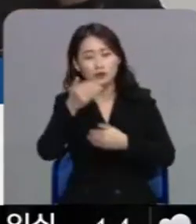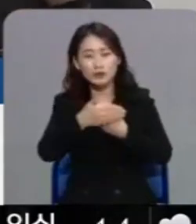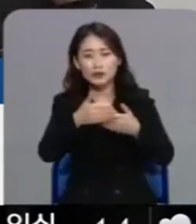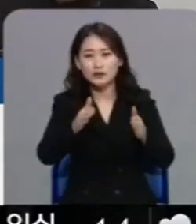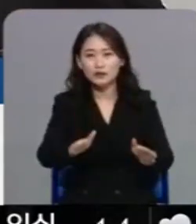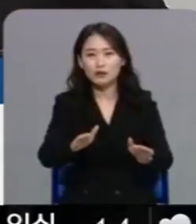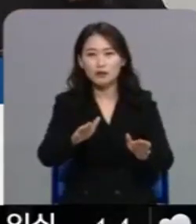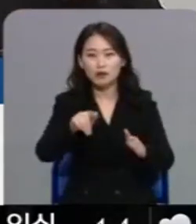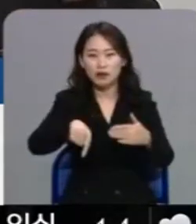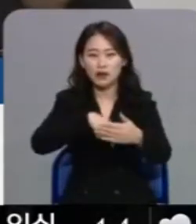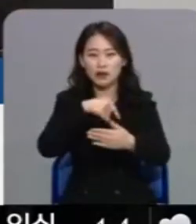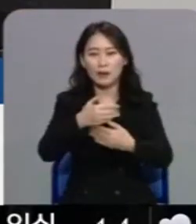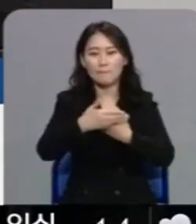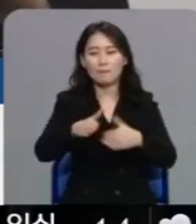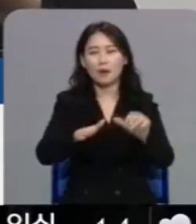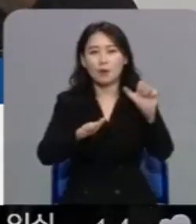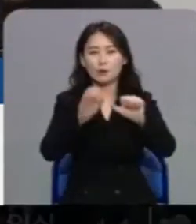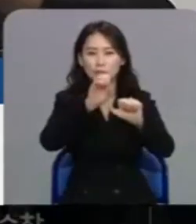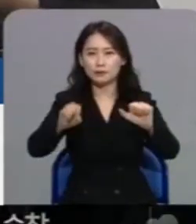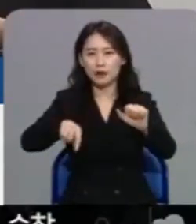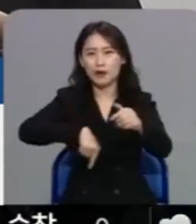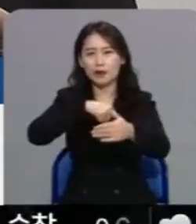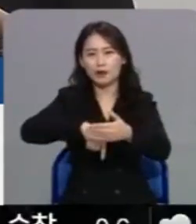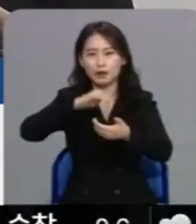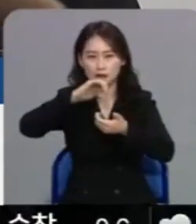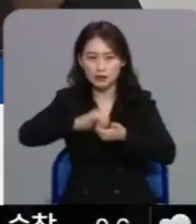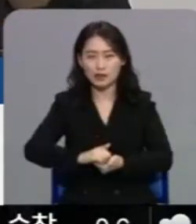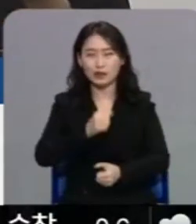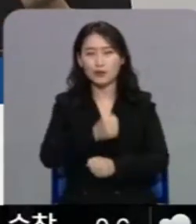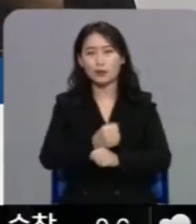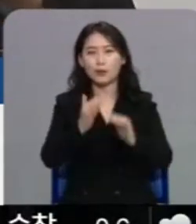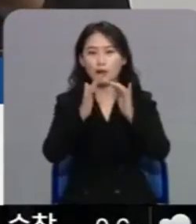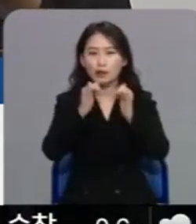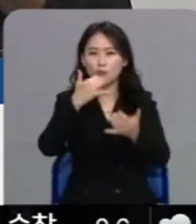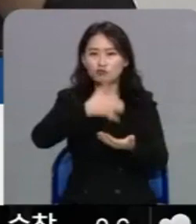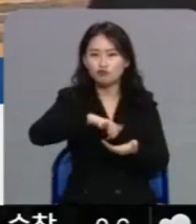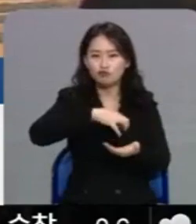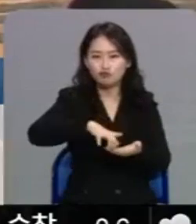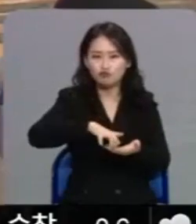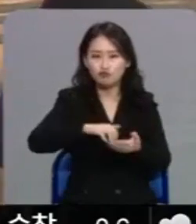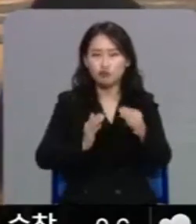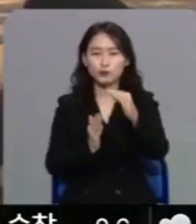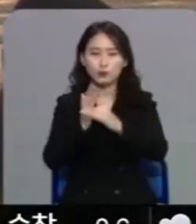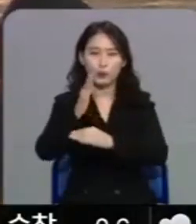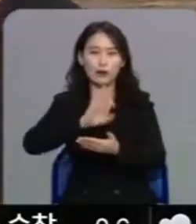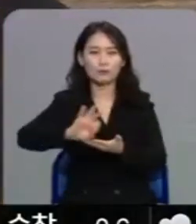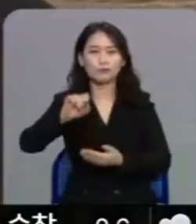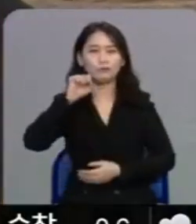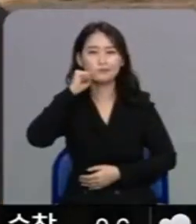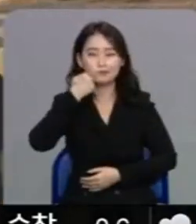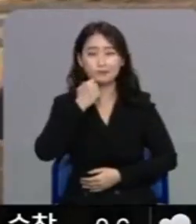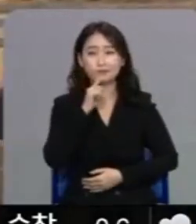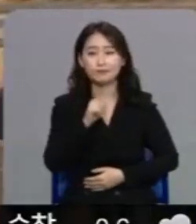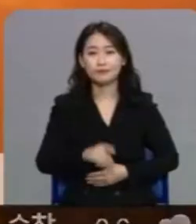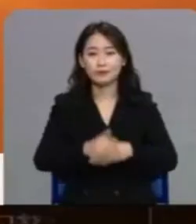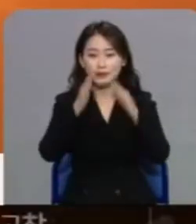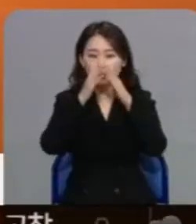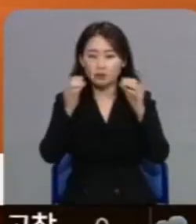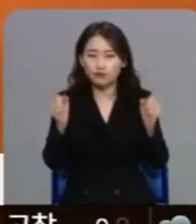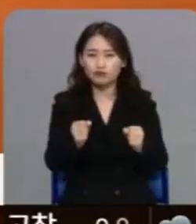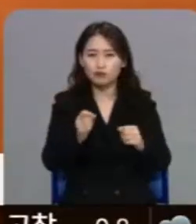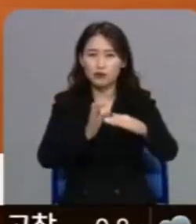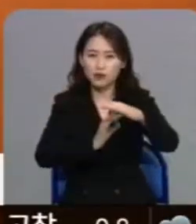제한하고, 객실 내 정원을 초과하여 이용할 수 없습니다. 전랍도는 모든 해넘이